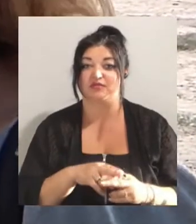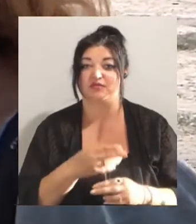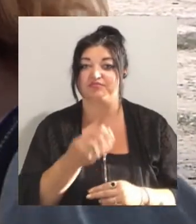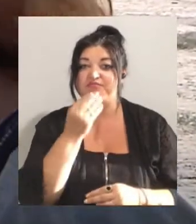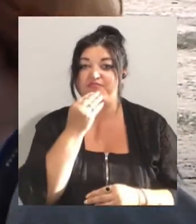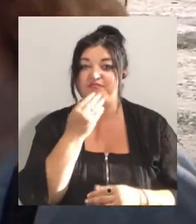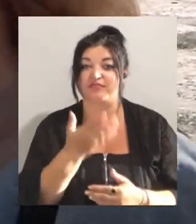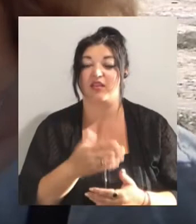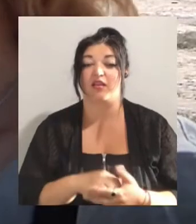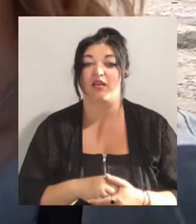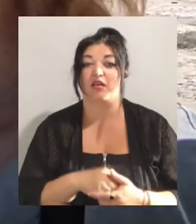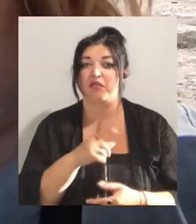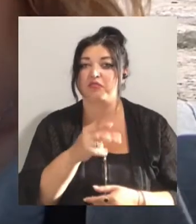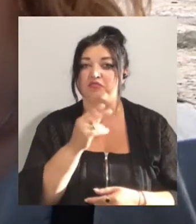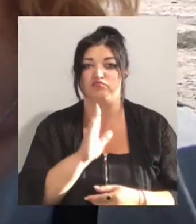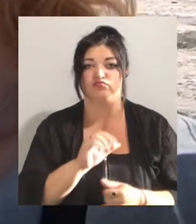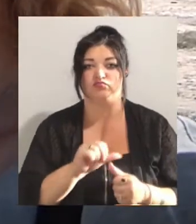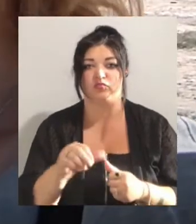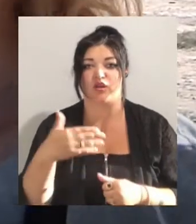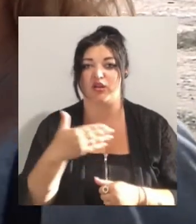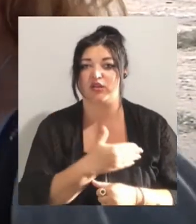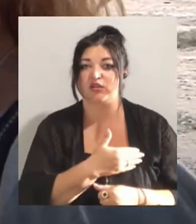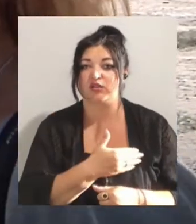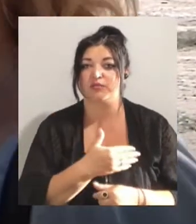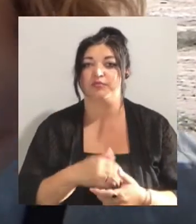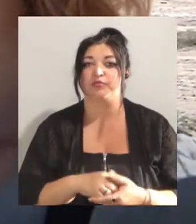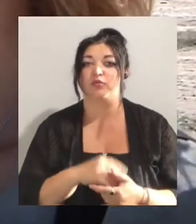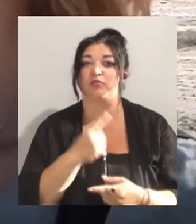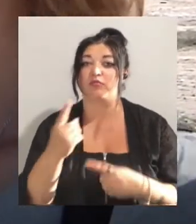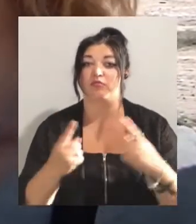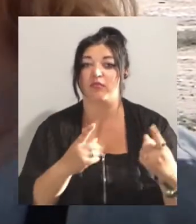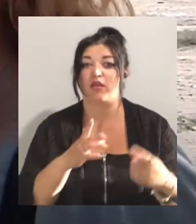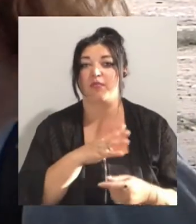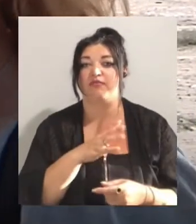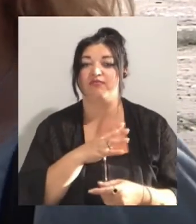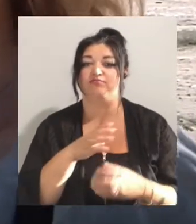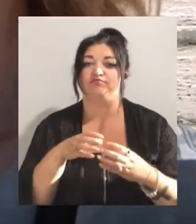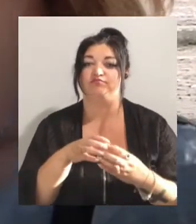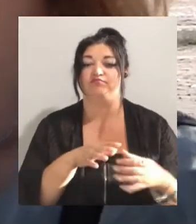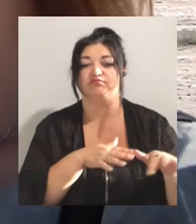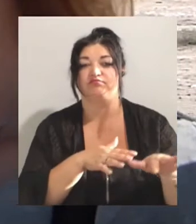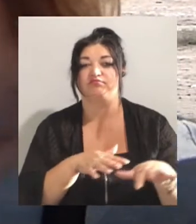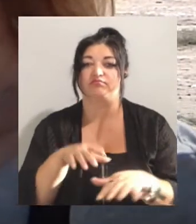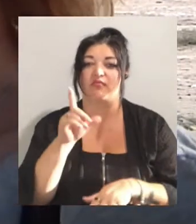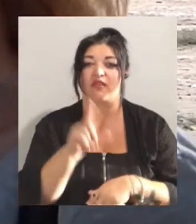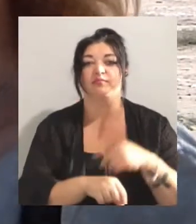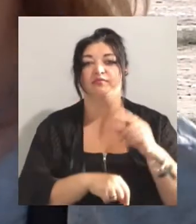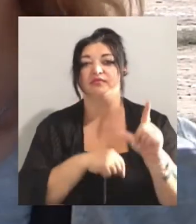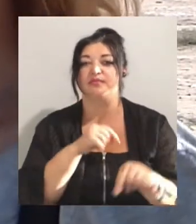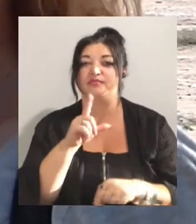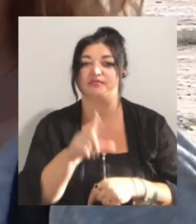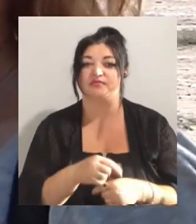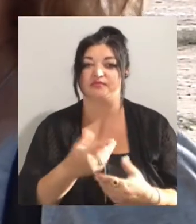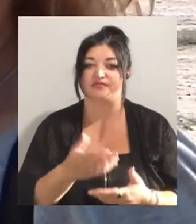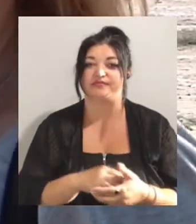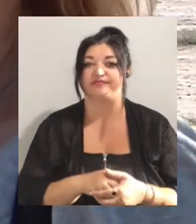вони переважно рибою, іноді вони харчуються поодиноко, а можуть навіть полювати колективно. Для цього вони утворюють таке якби